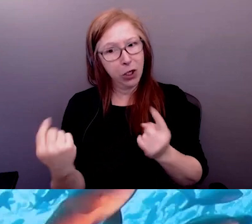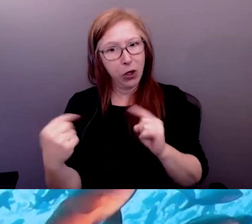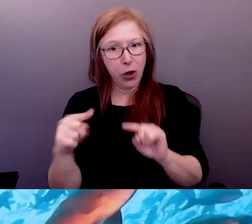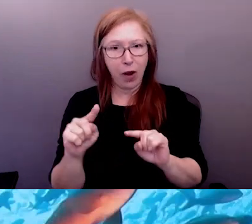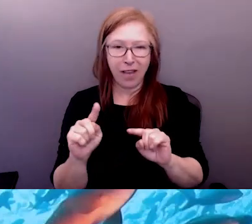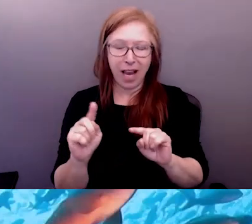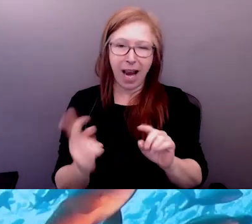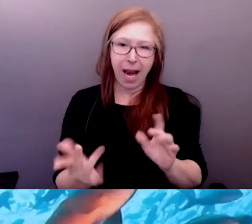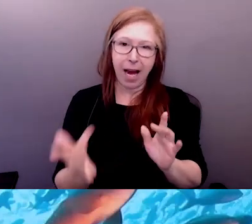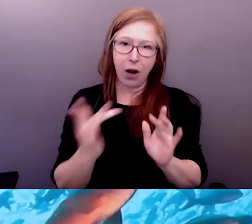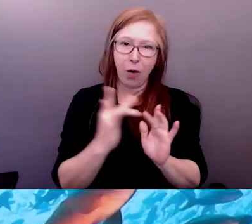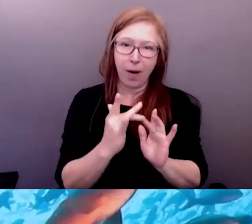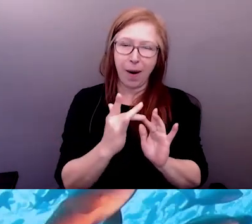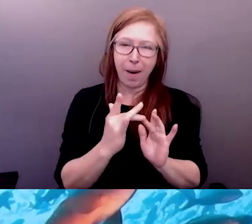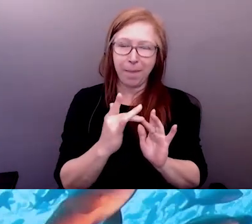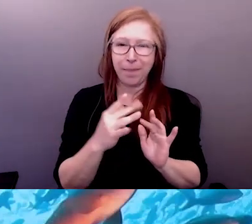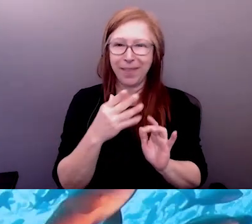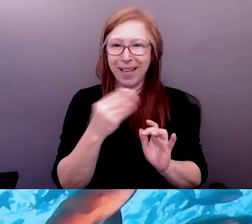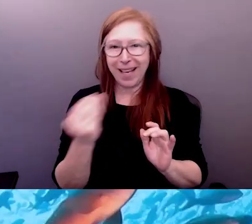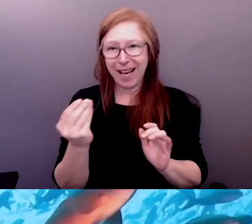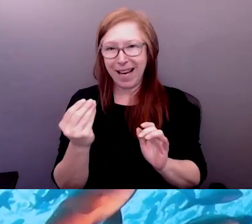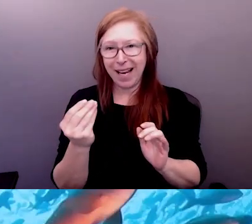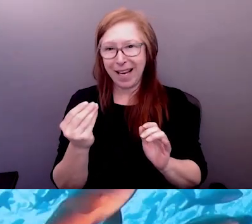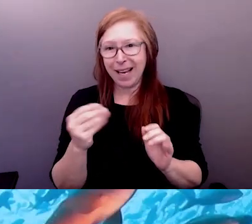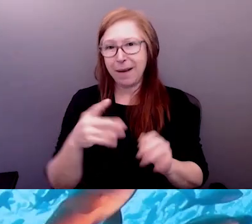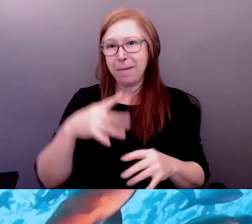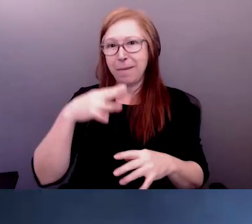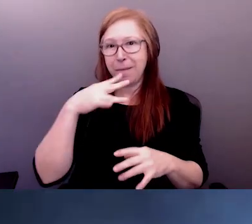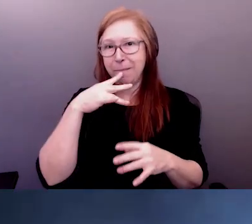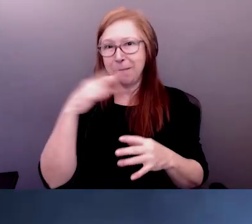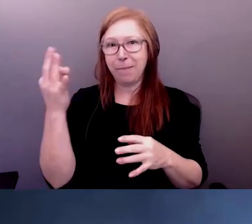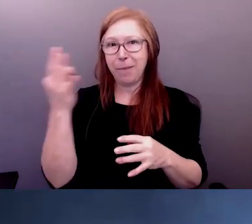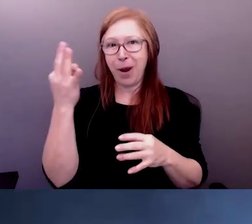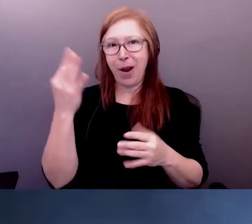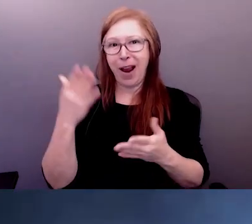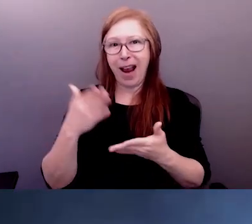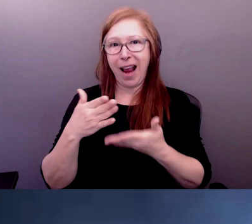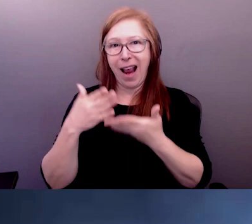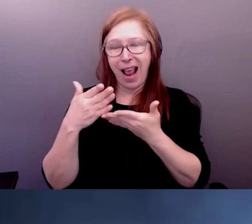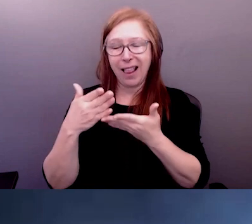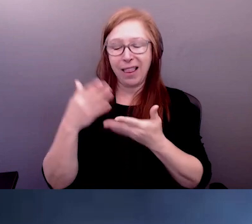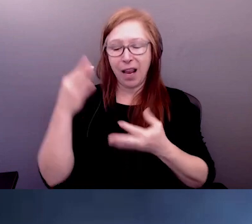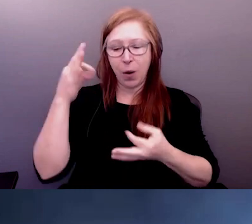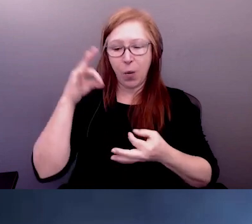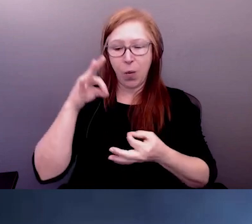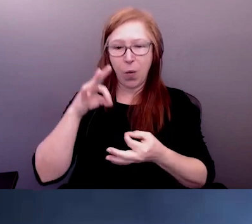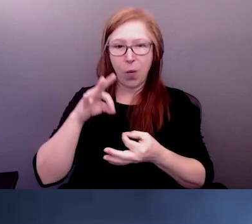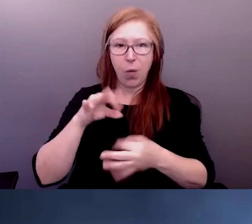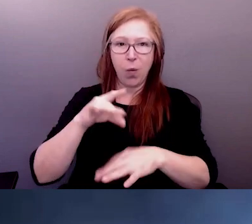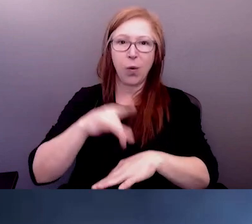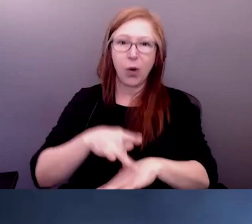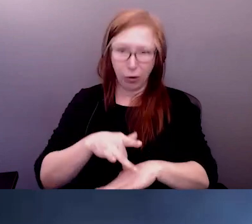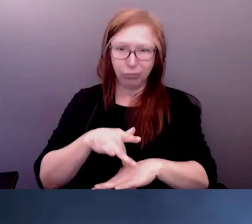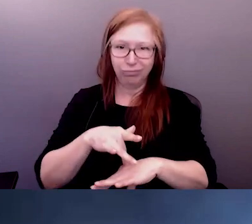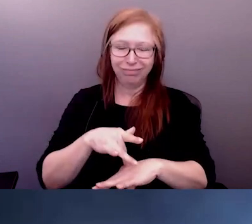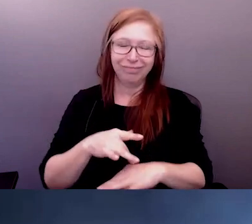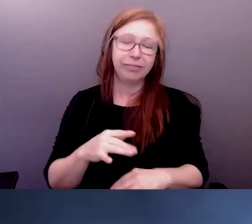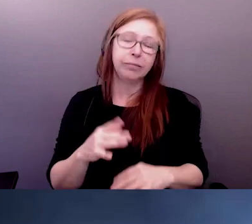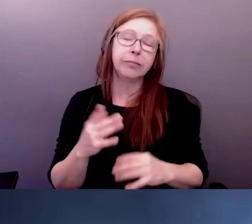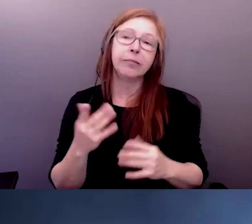et sur les bords du lac Ontario. Je suis très heureuse de voir toute cette diapositive passer,